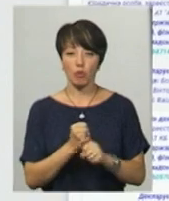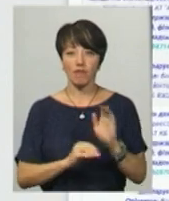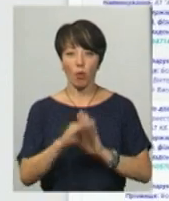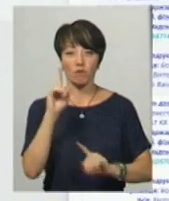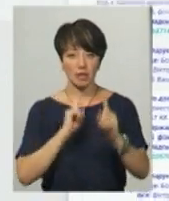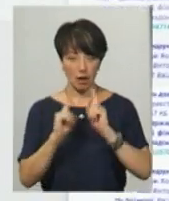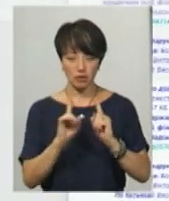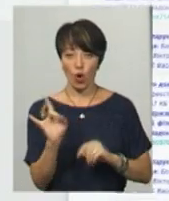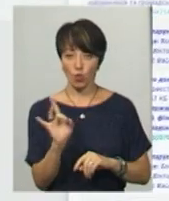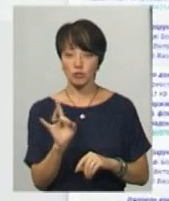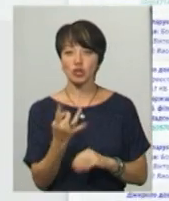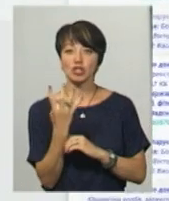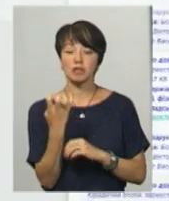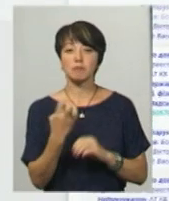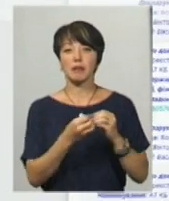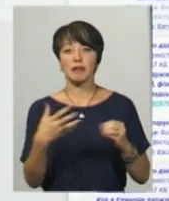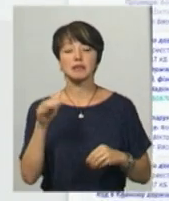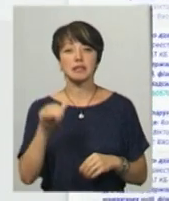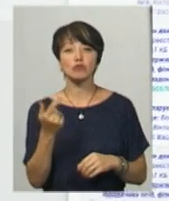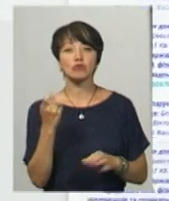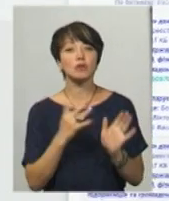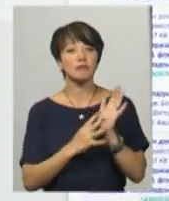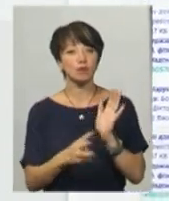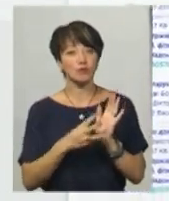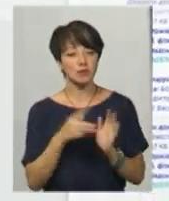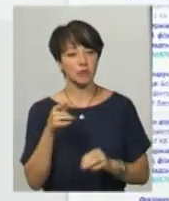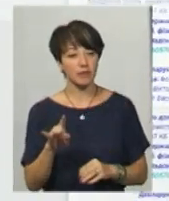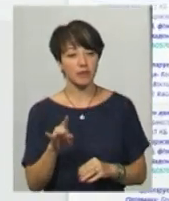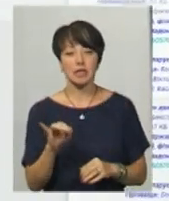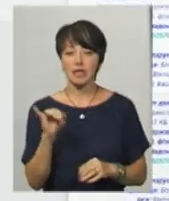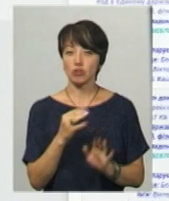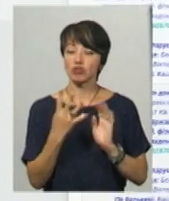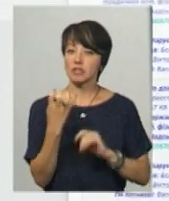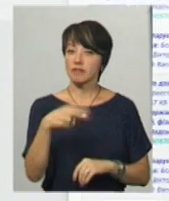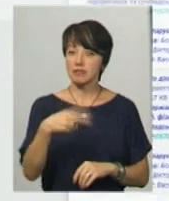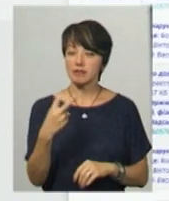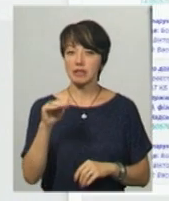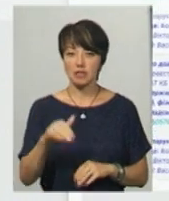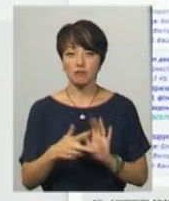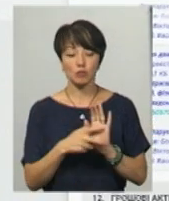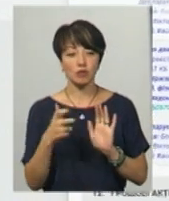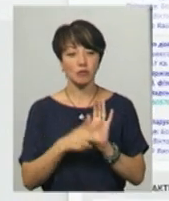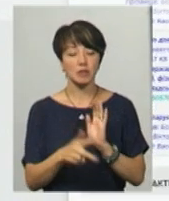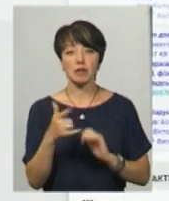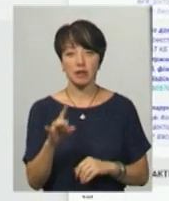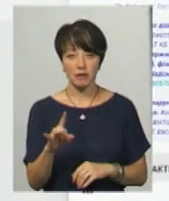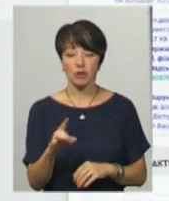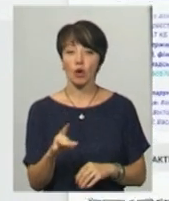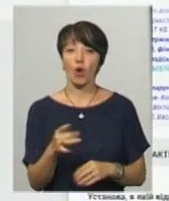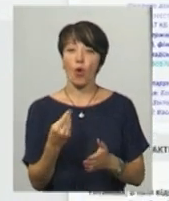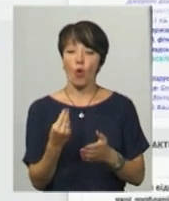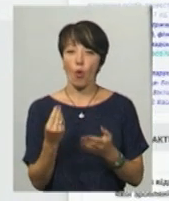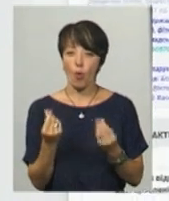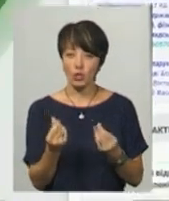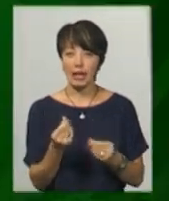Верховній Раді у розмірі 415 тисяч 198 гривень та 422 тисячі 880 гривень кошти на